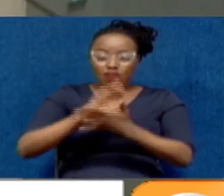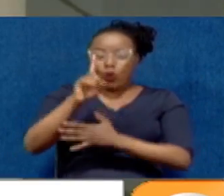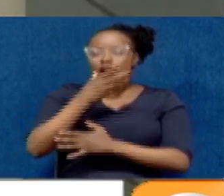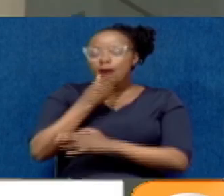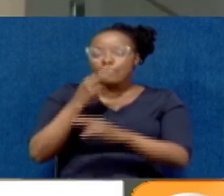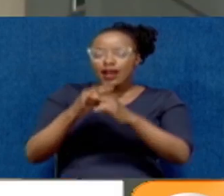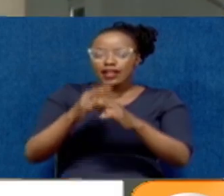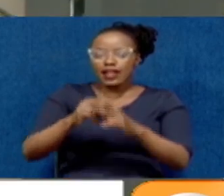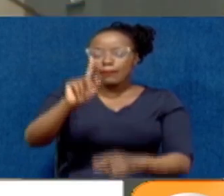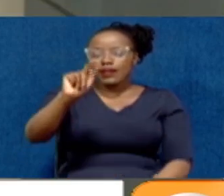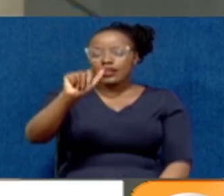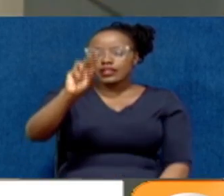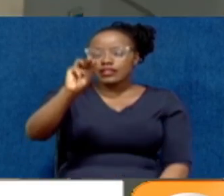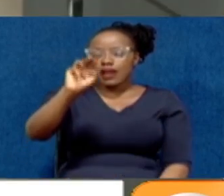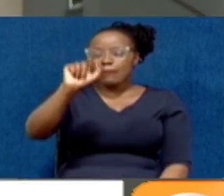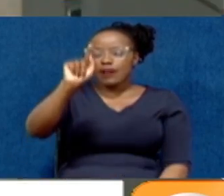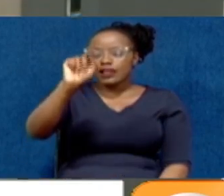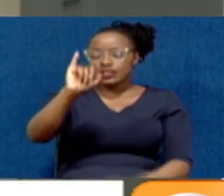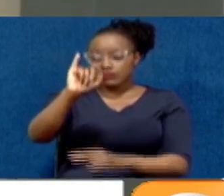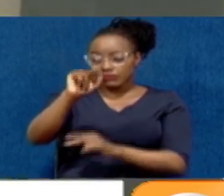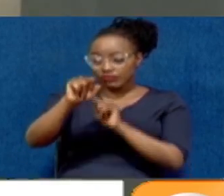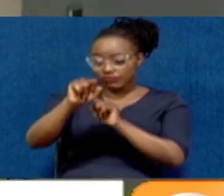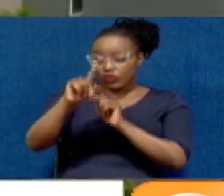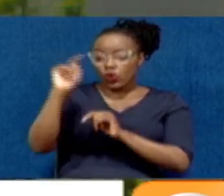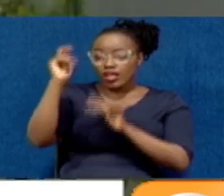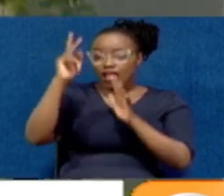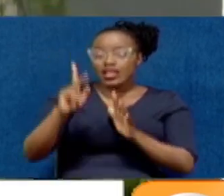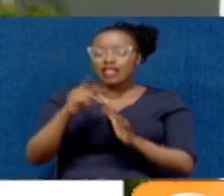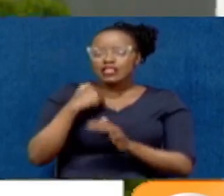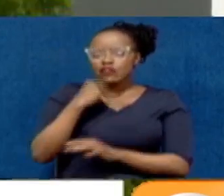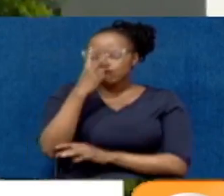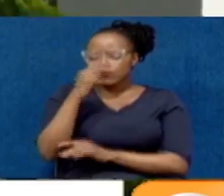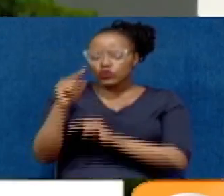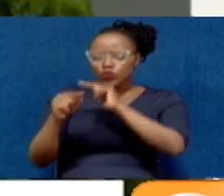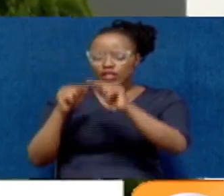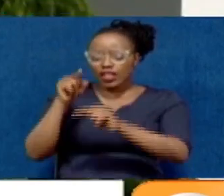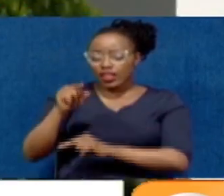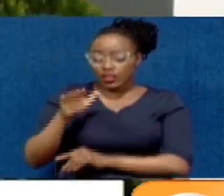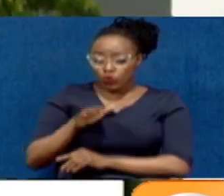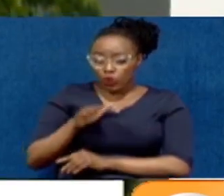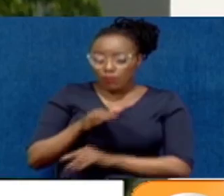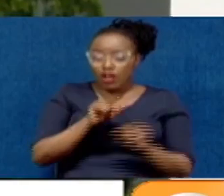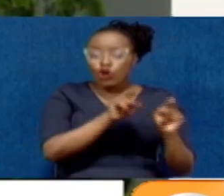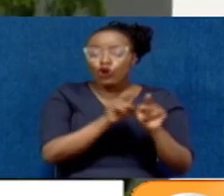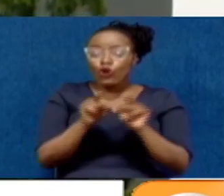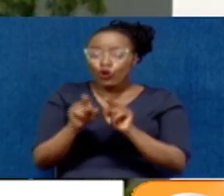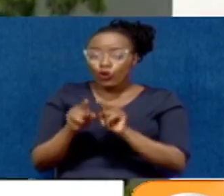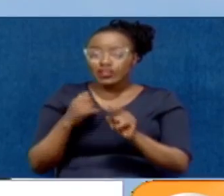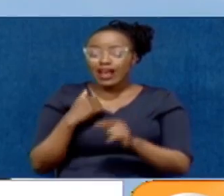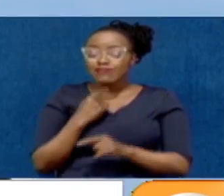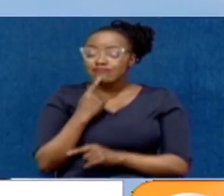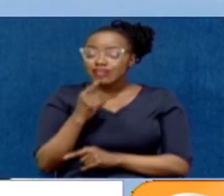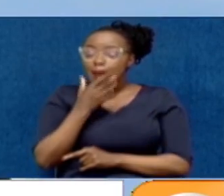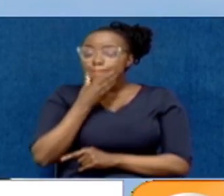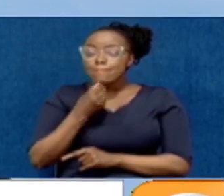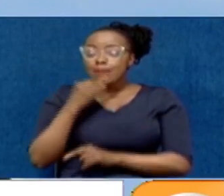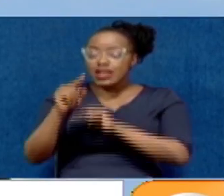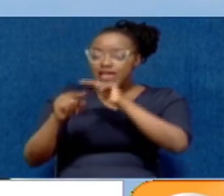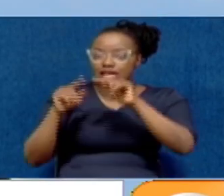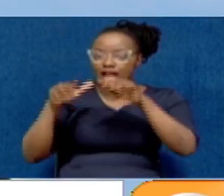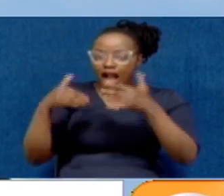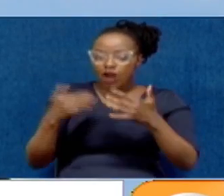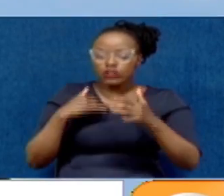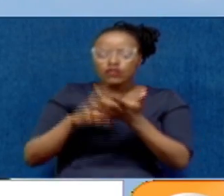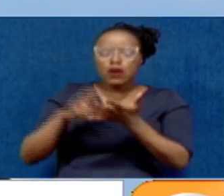kwa jina oyodi tamati ambaye ni mkenya Anandaiwa kumuwa manahabari huyo Pia meripotiwa kuwa tamati alijiuwa kwa